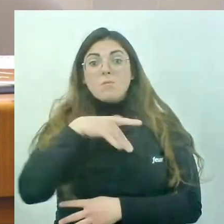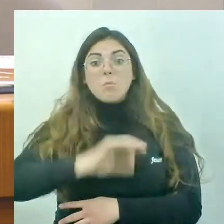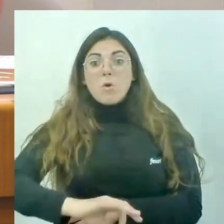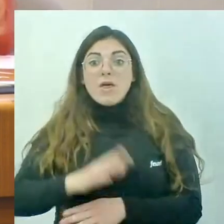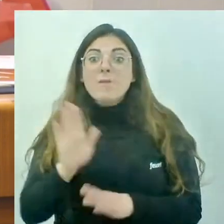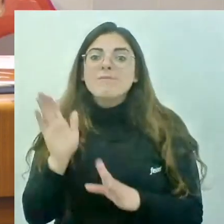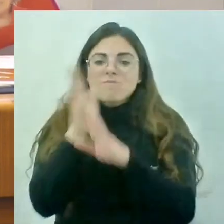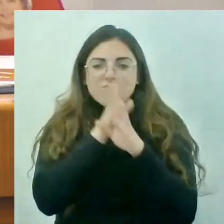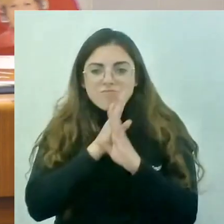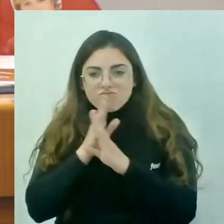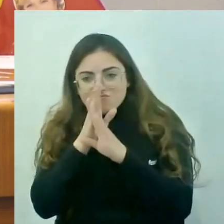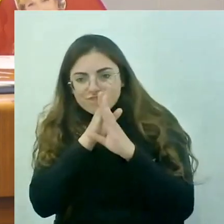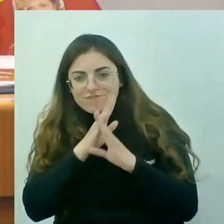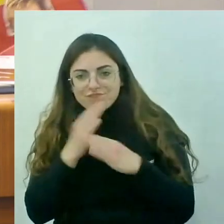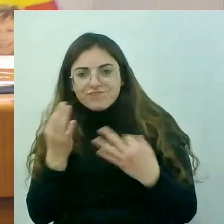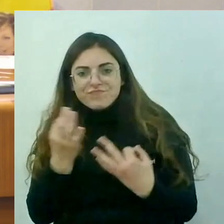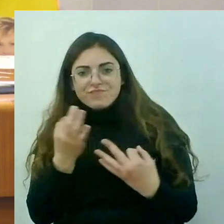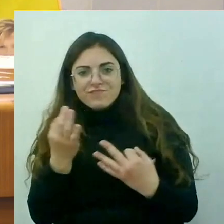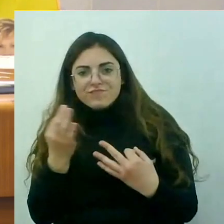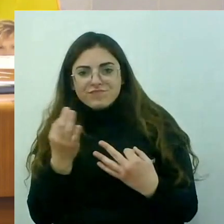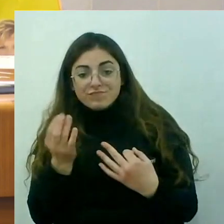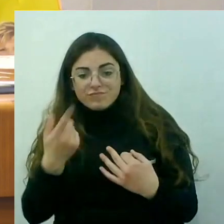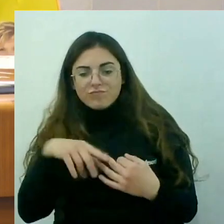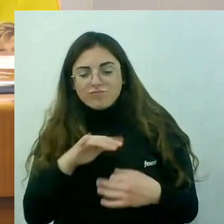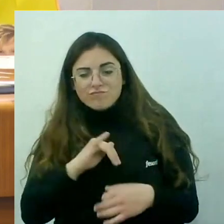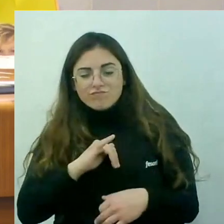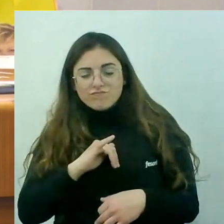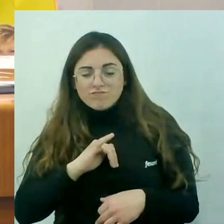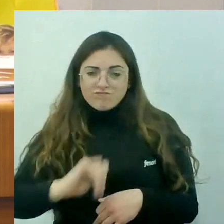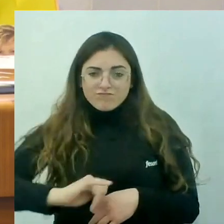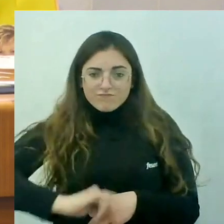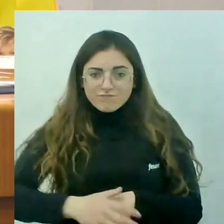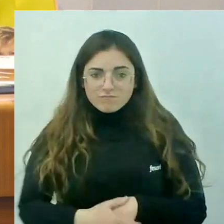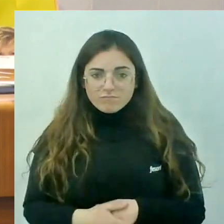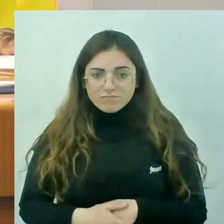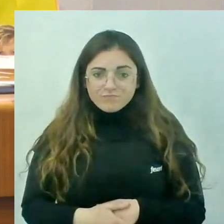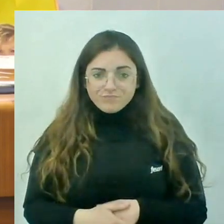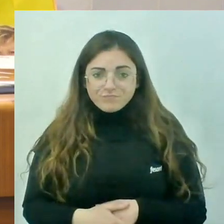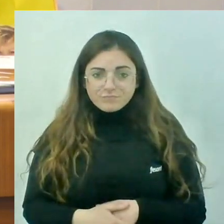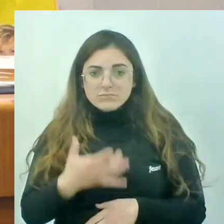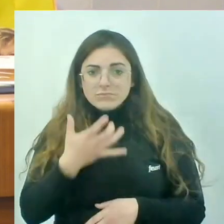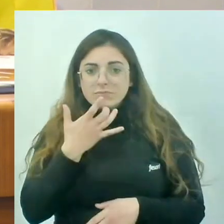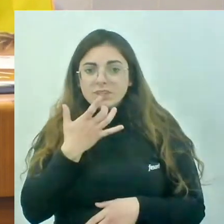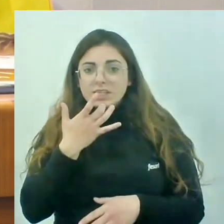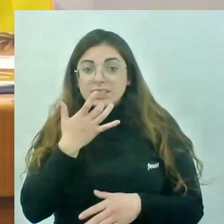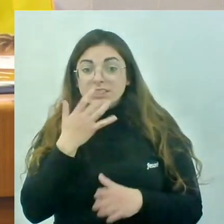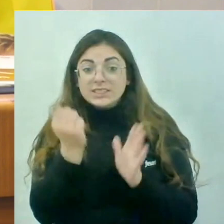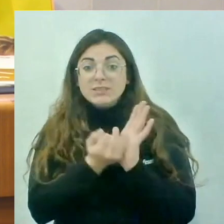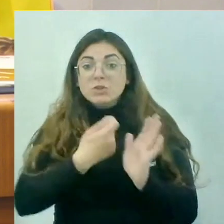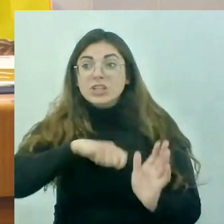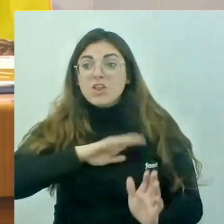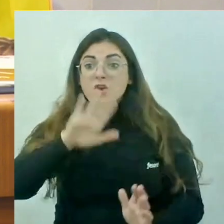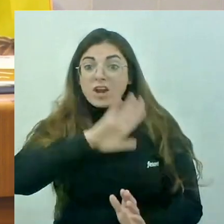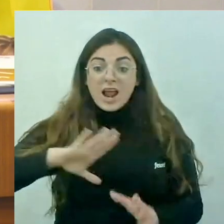per darrere, ens prenen el pèl. De res servis, els símbols nacionals, si no van acompanyat de polítiques que ajuden les persones. I